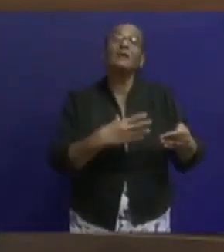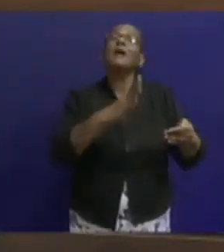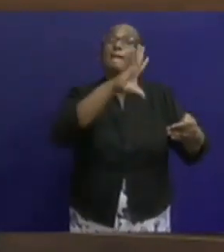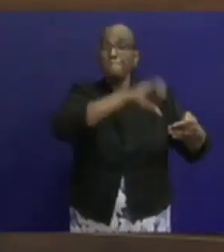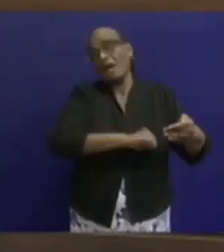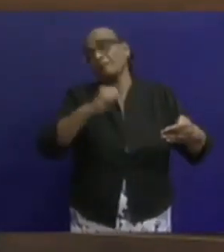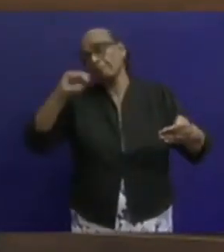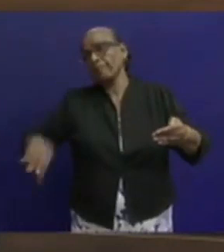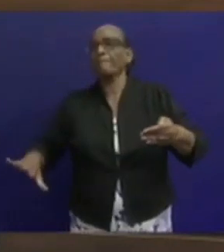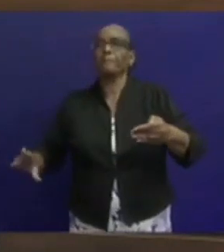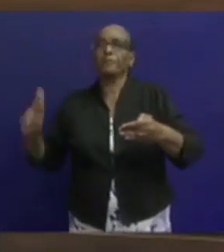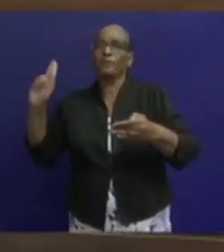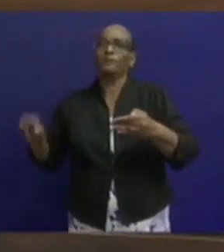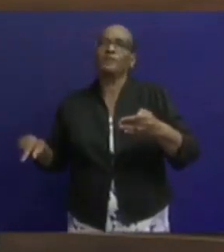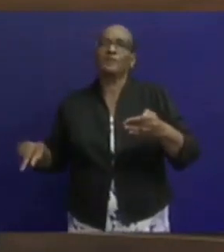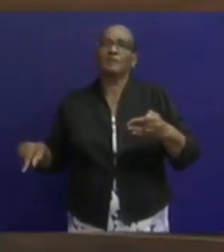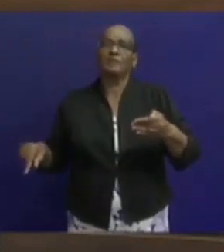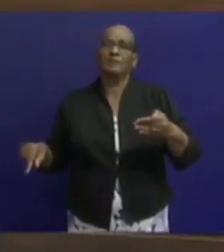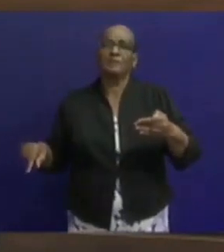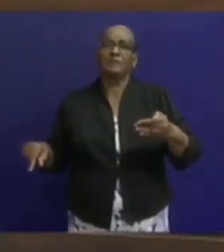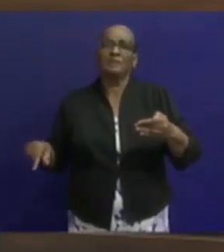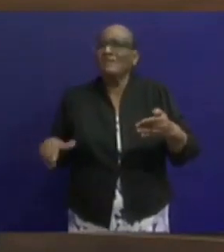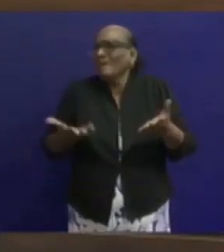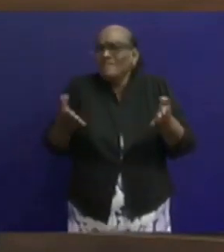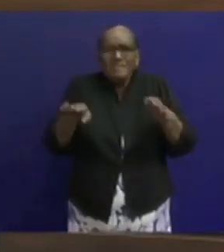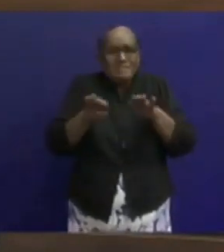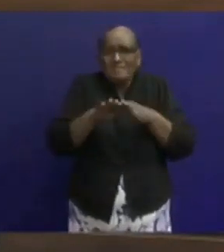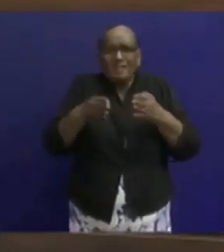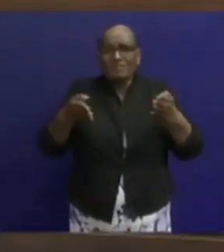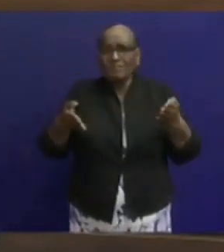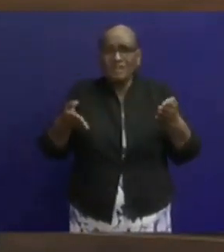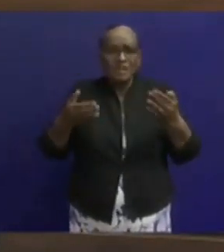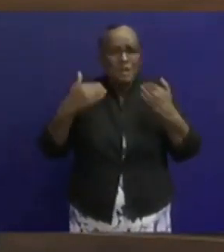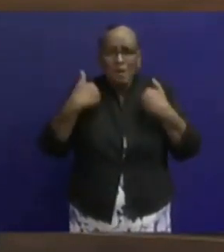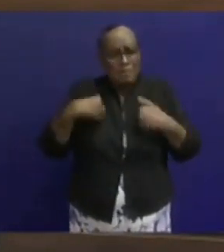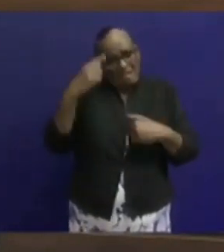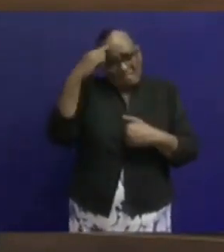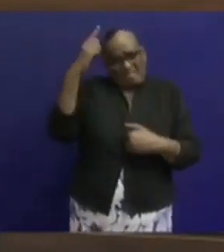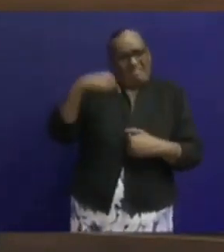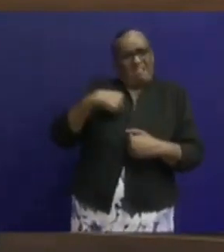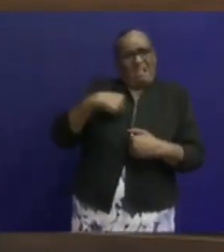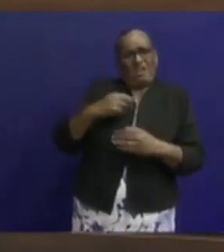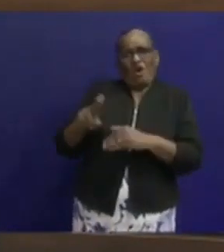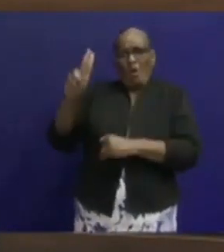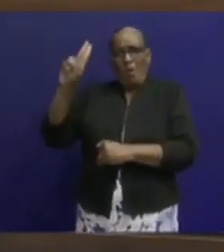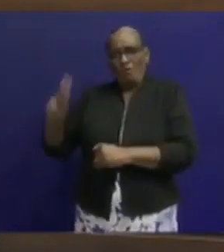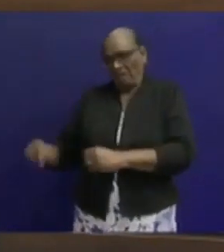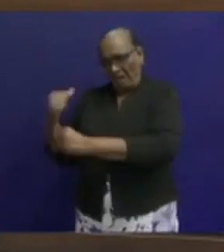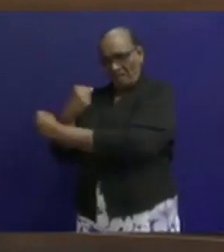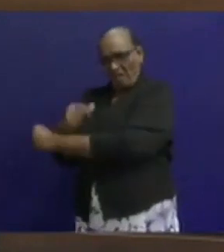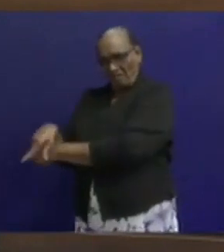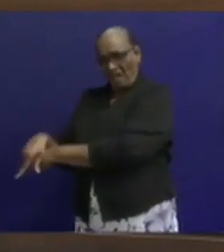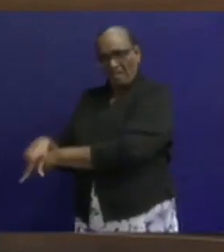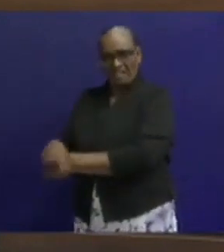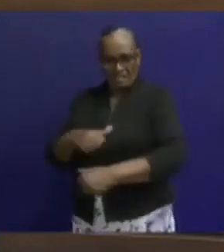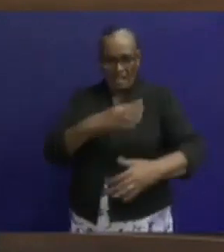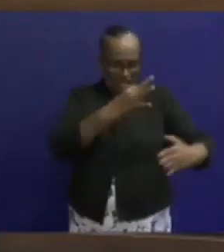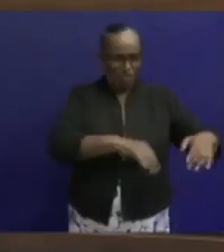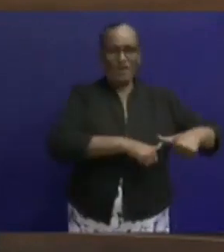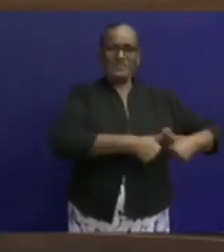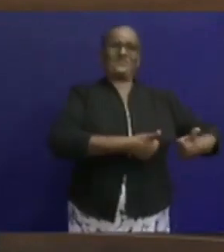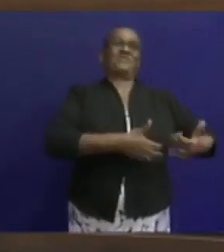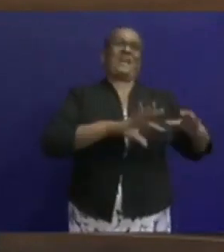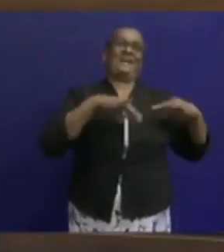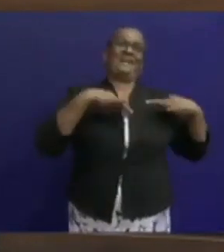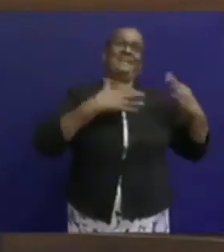overheidsquarantaine zetten. Dat is hetzelfde. Mensen hebben het idee dat overheidsquarantaine een gevangenis is en thuisquarantaine bij je